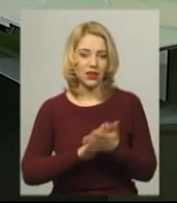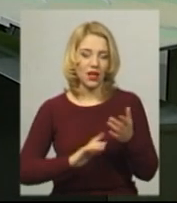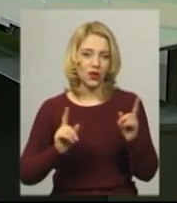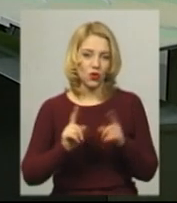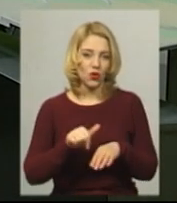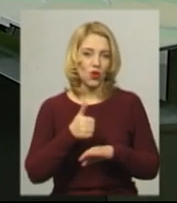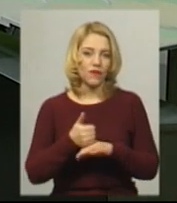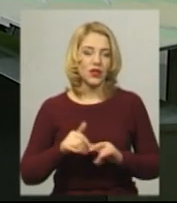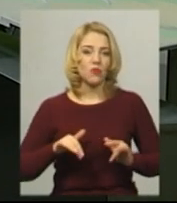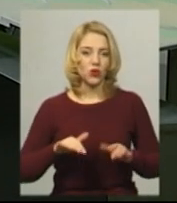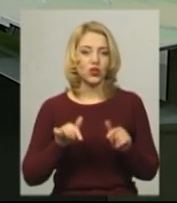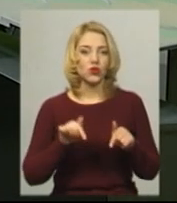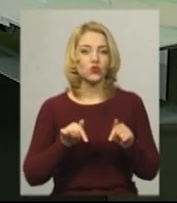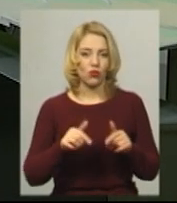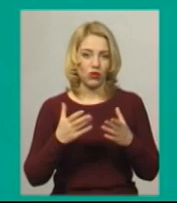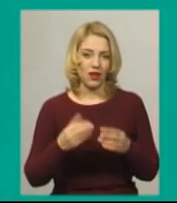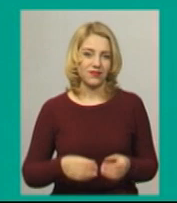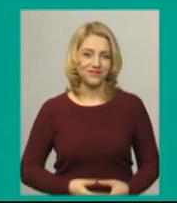коротко про головні події цього дня.